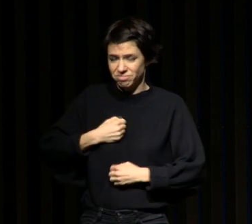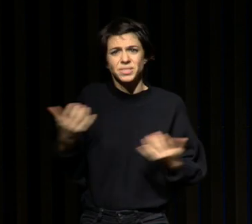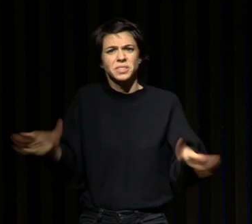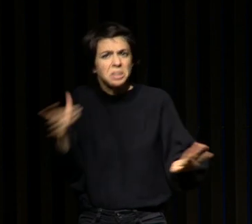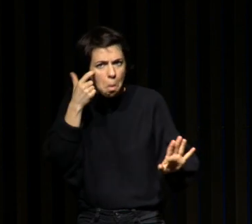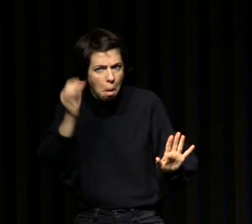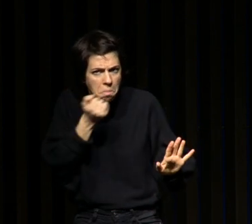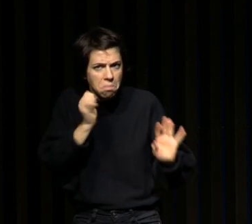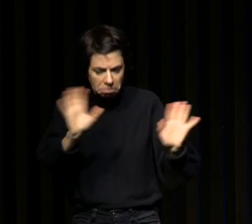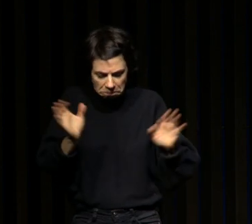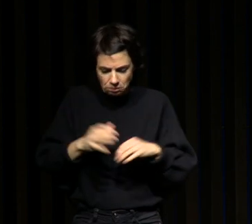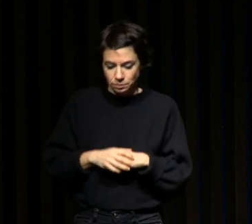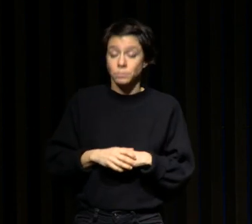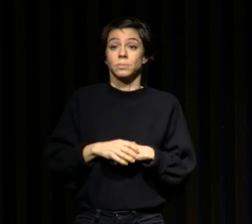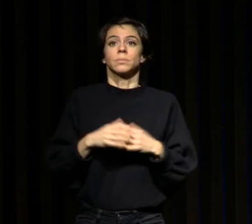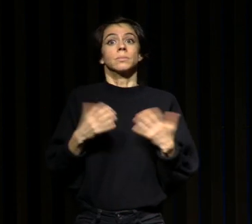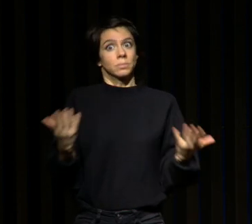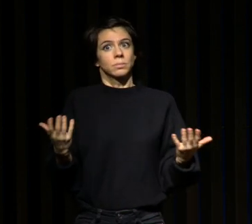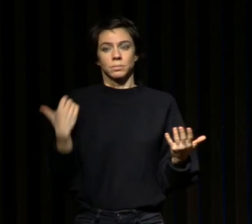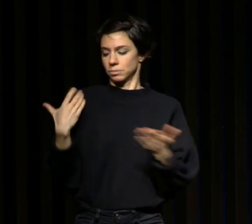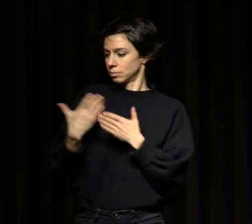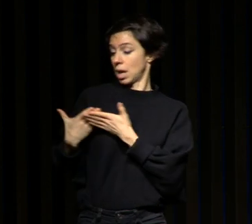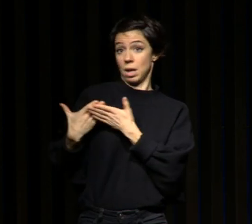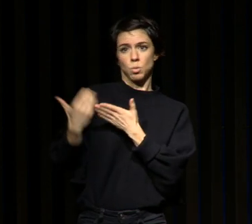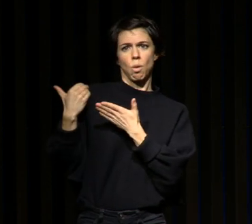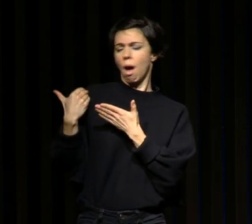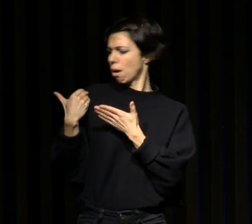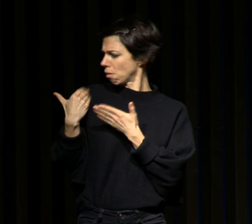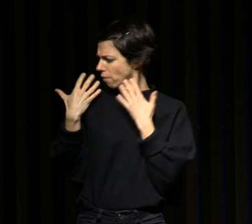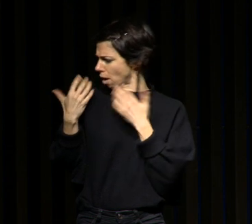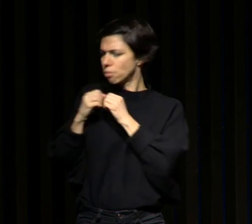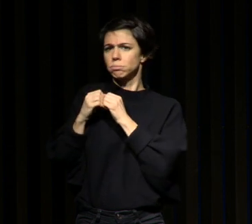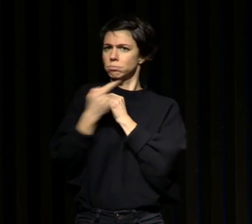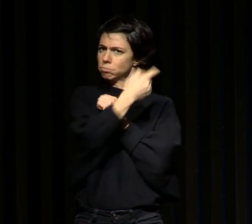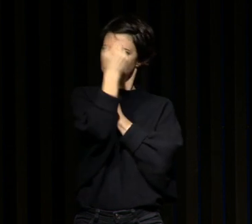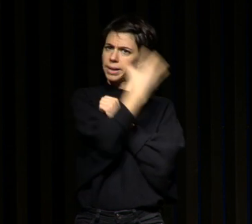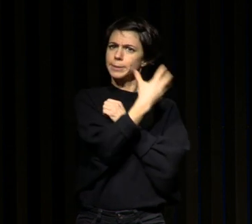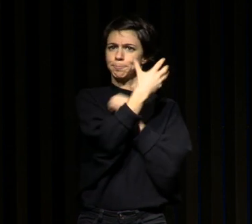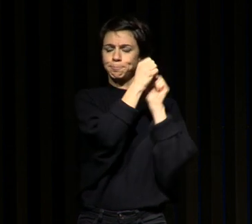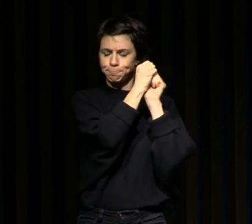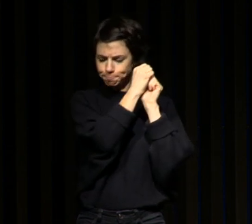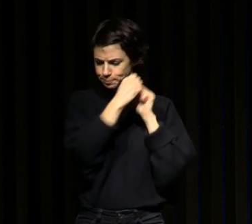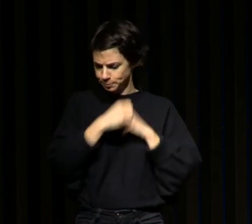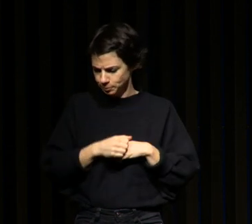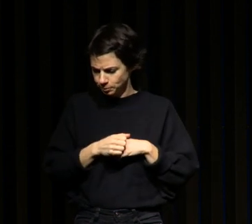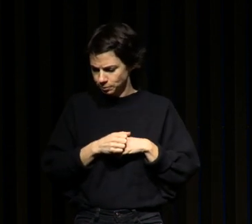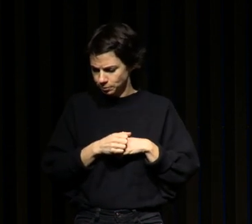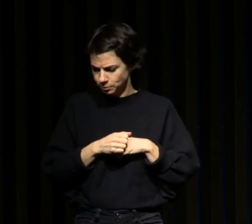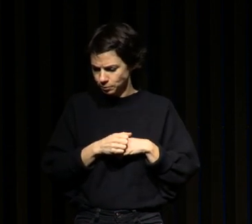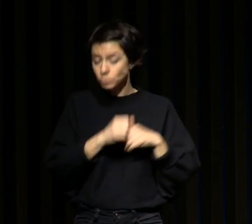pas par le Covid et il y a des études qui sont sorties c'est des études très récentes nord-américaines qui ont fait le lien donc